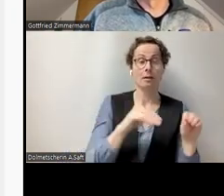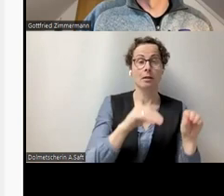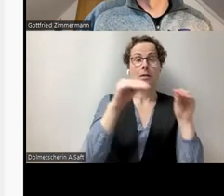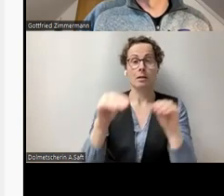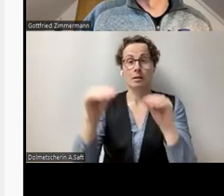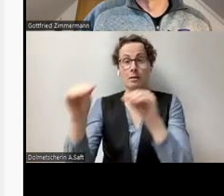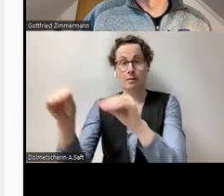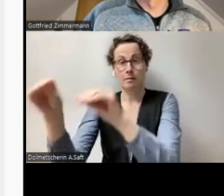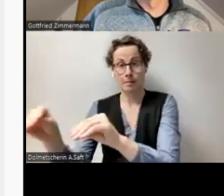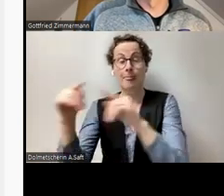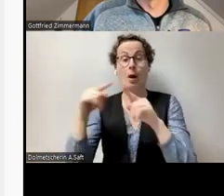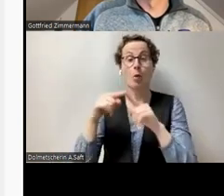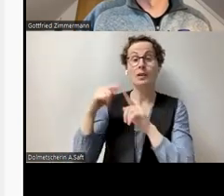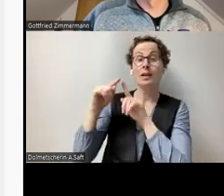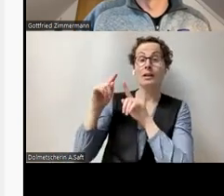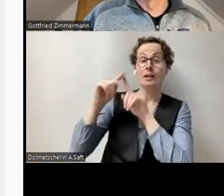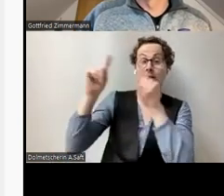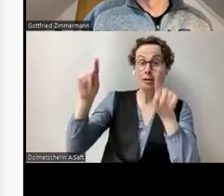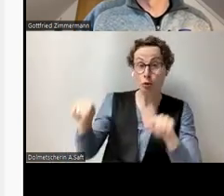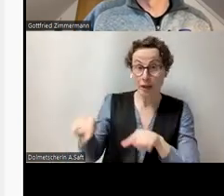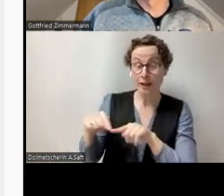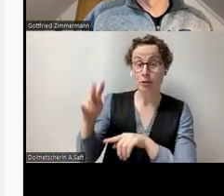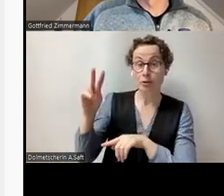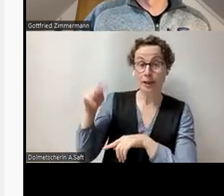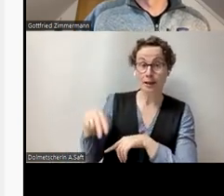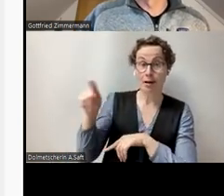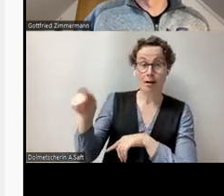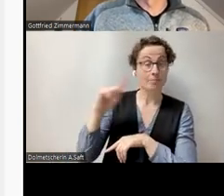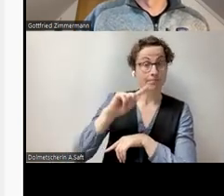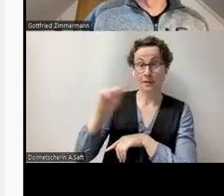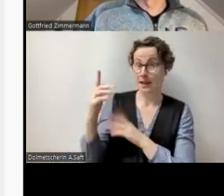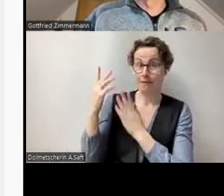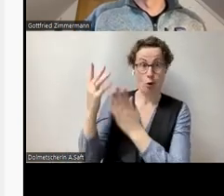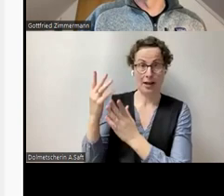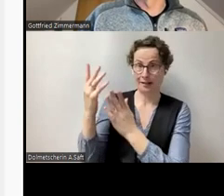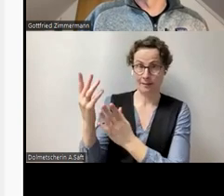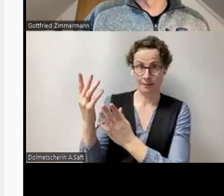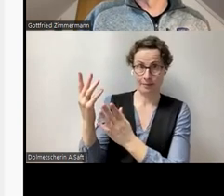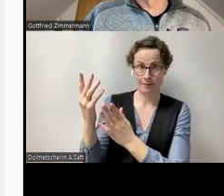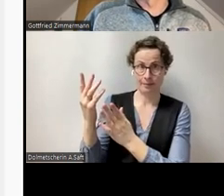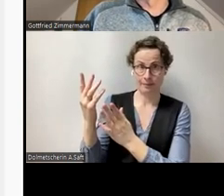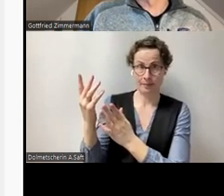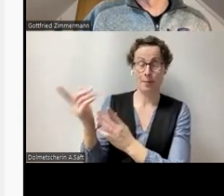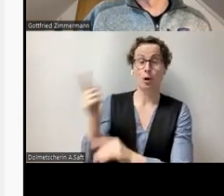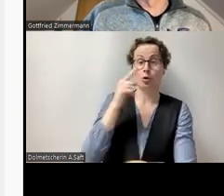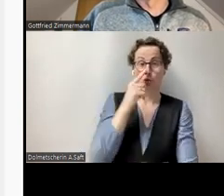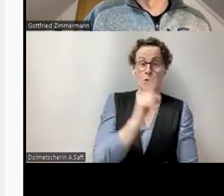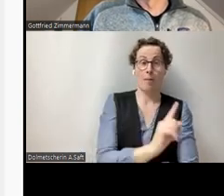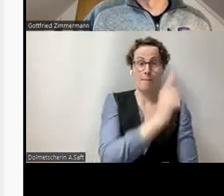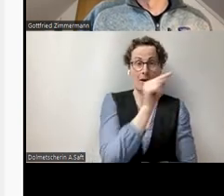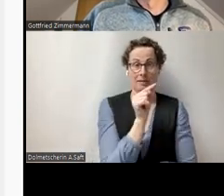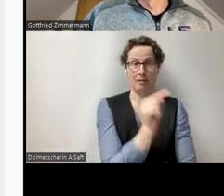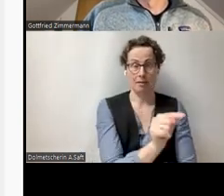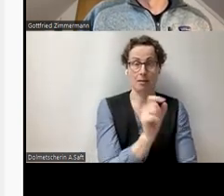vorgelesen und ist auch nur in dieser Master-Ansicht bearbeitbar und auslesbar von dem Screenreader.